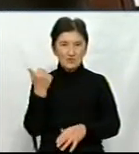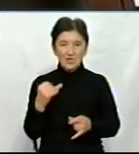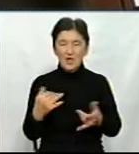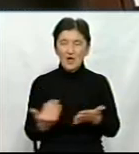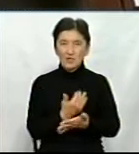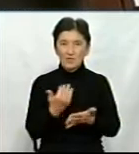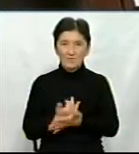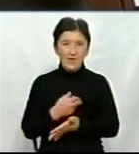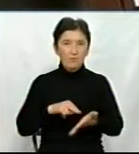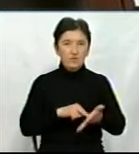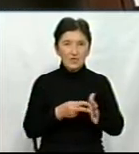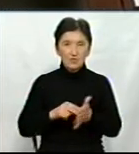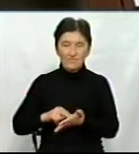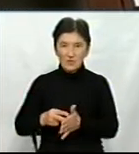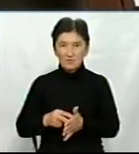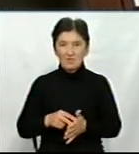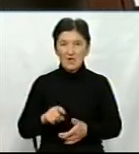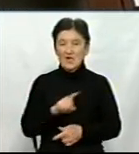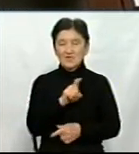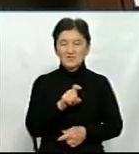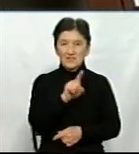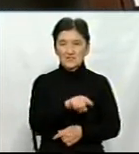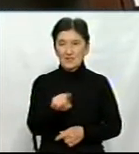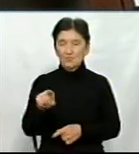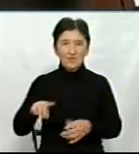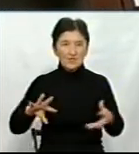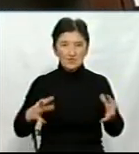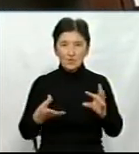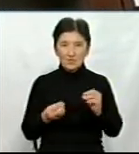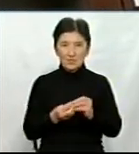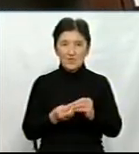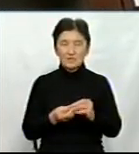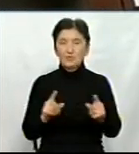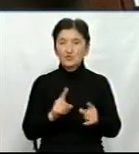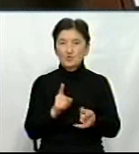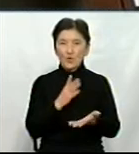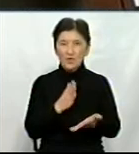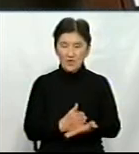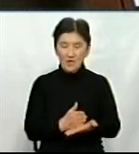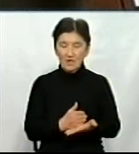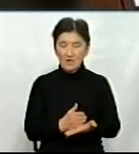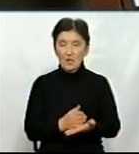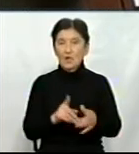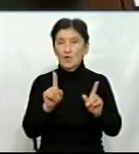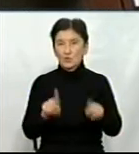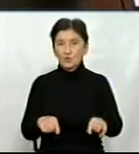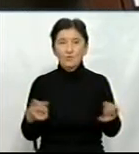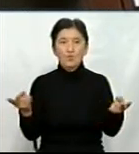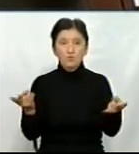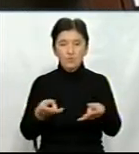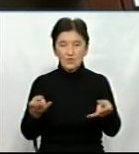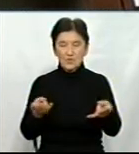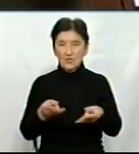планування з цими результатами, які є невтічним по погоді. Тому потрібно і зараз ми вже